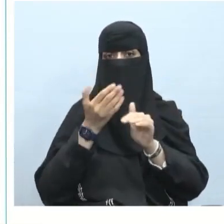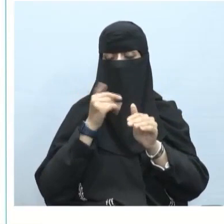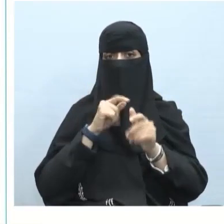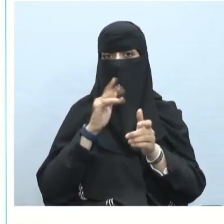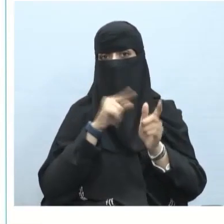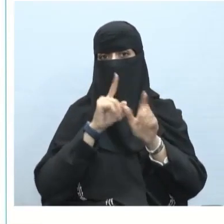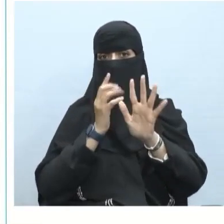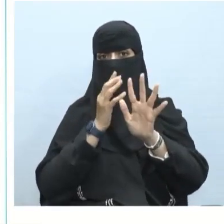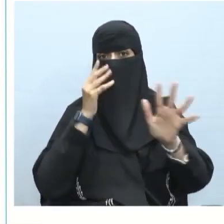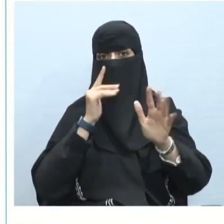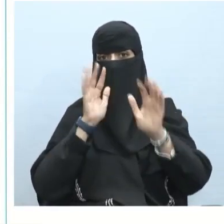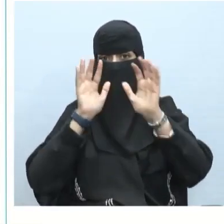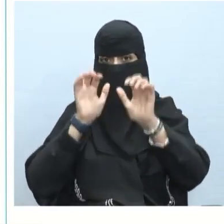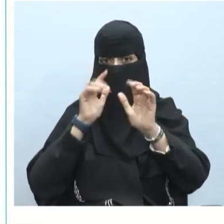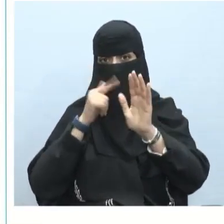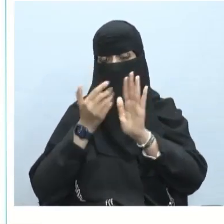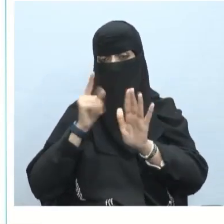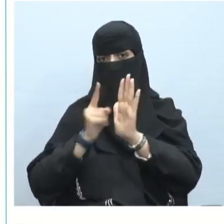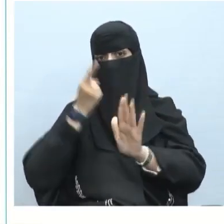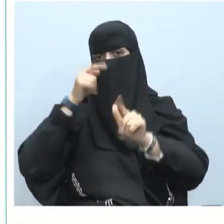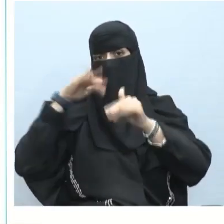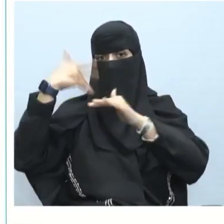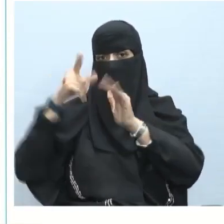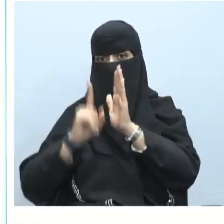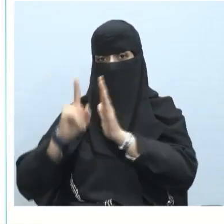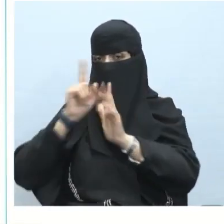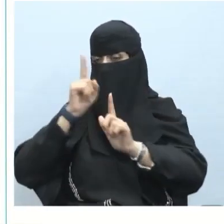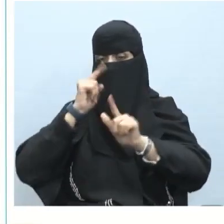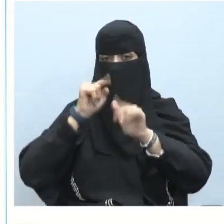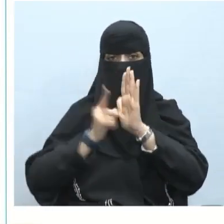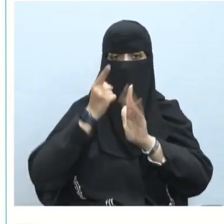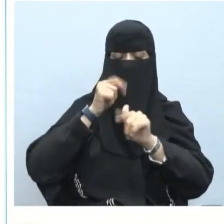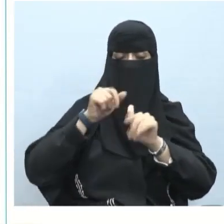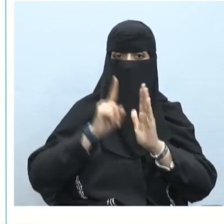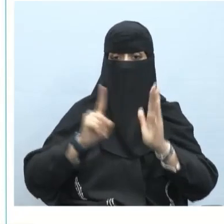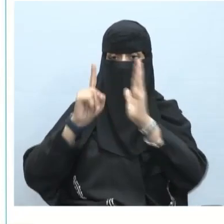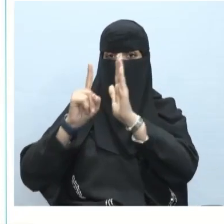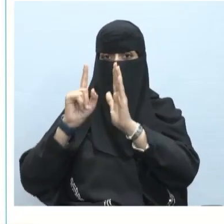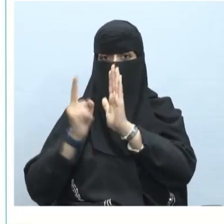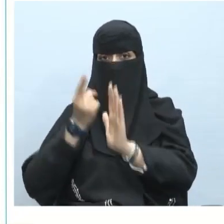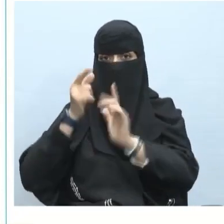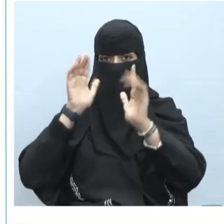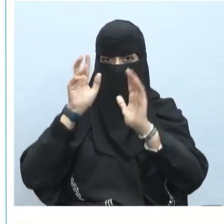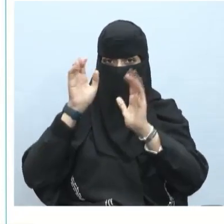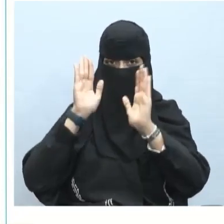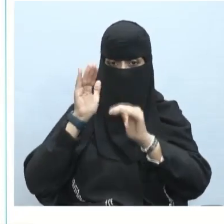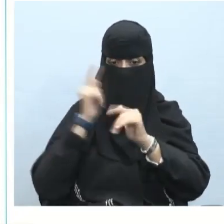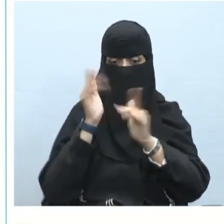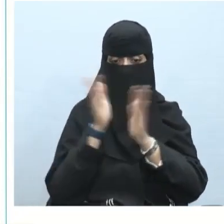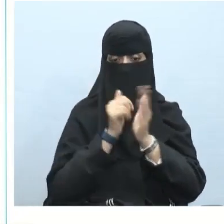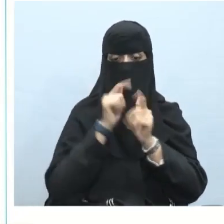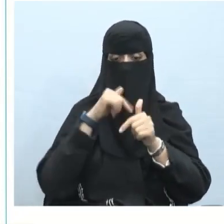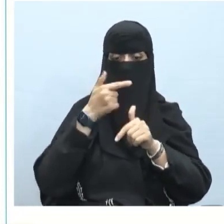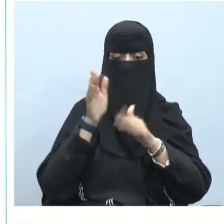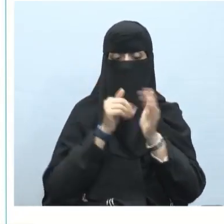بل يركع بعده هنا ثم جاء محمد ثم أحمد جاء فعل ماضي مبني على الفتح